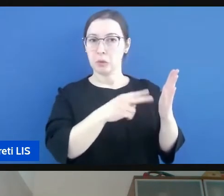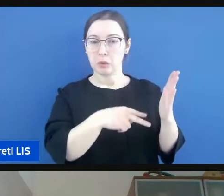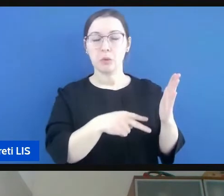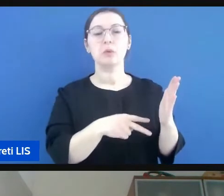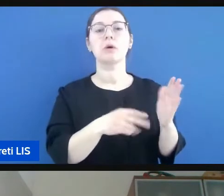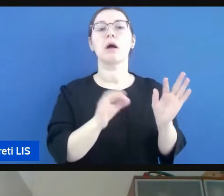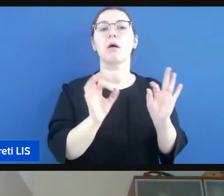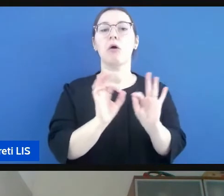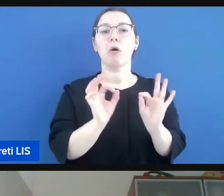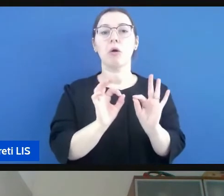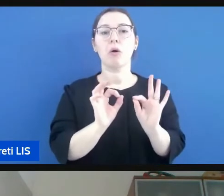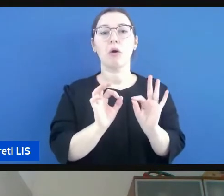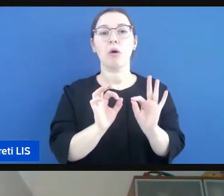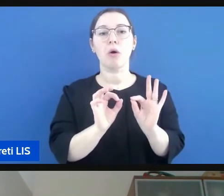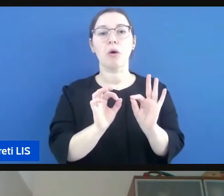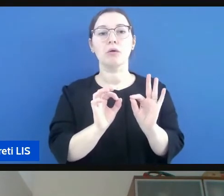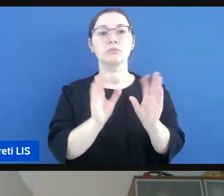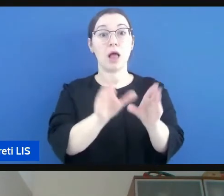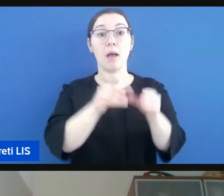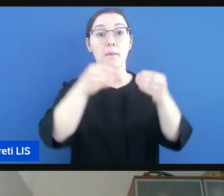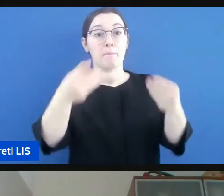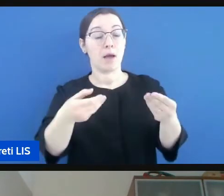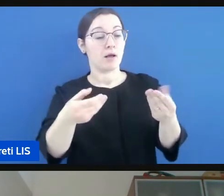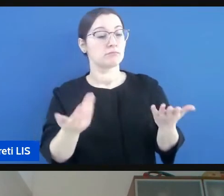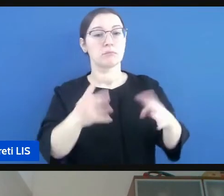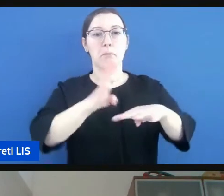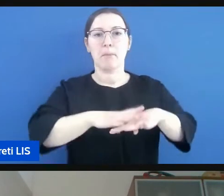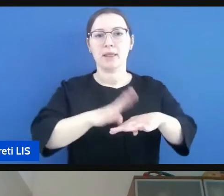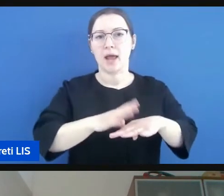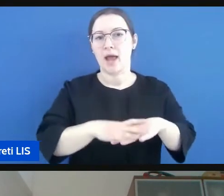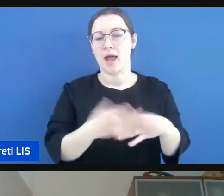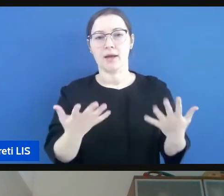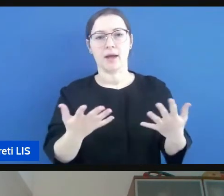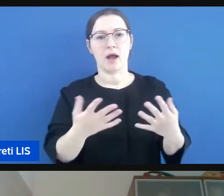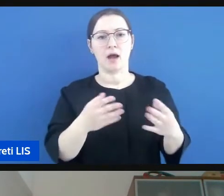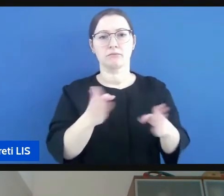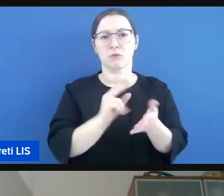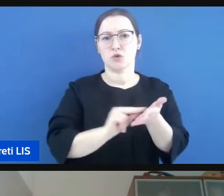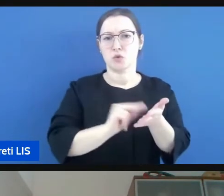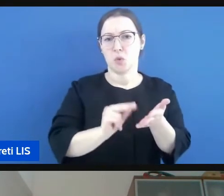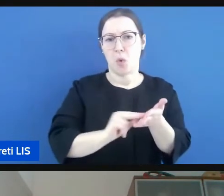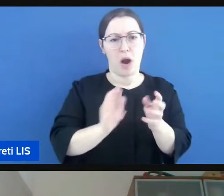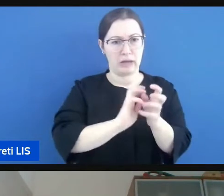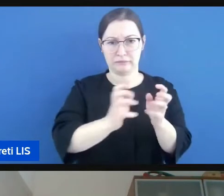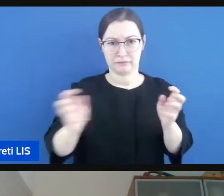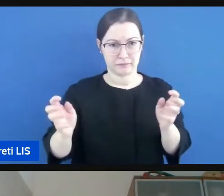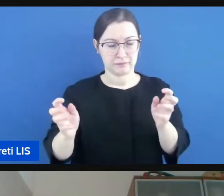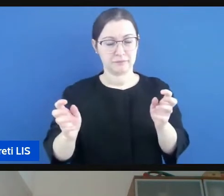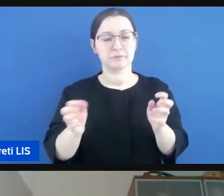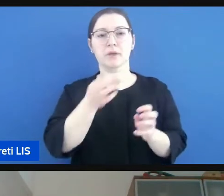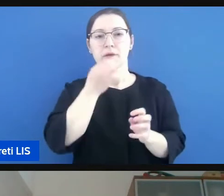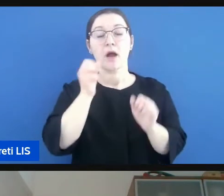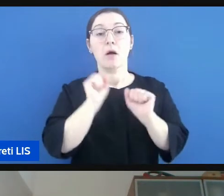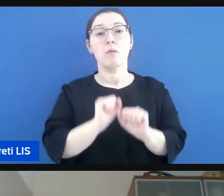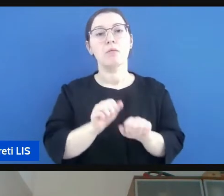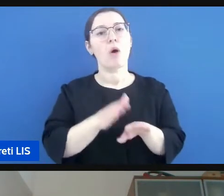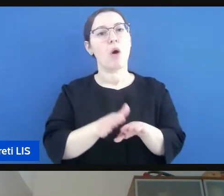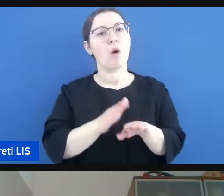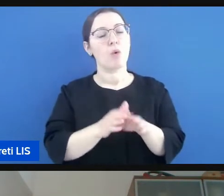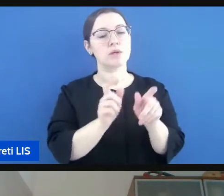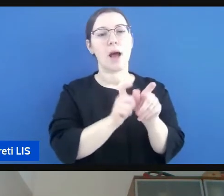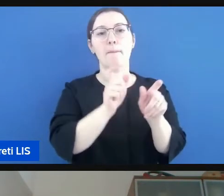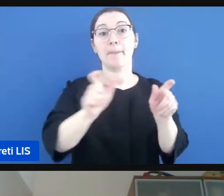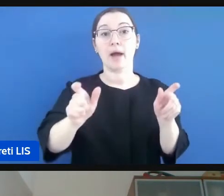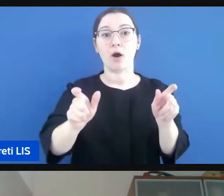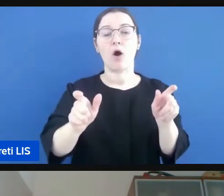per i manuali delle diverse materie scolastiche quindi è opportuno utilizzare lessico ad alta frequenza